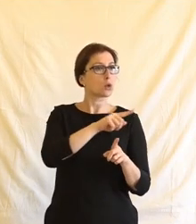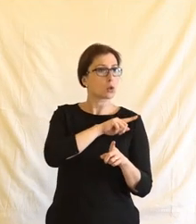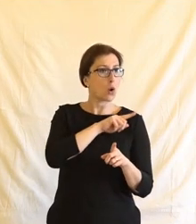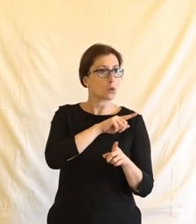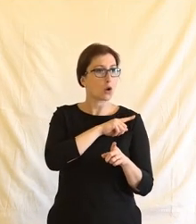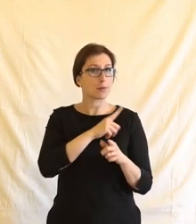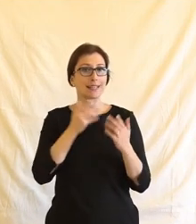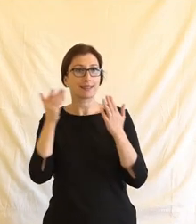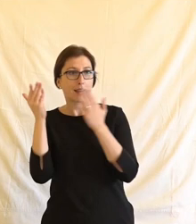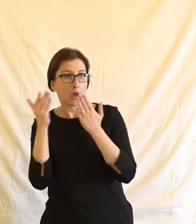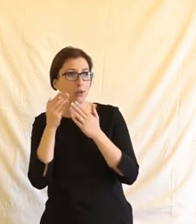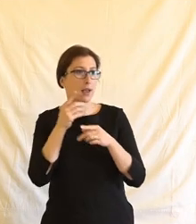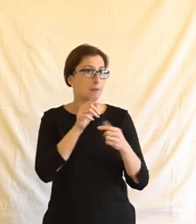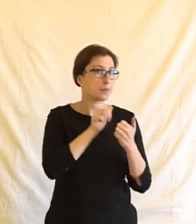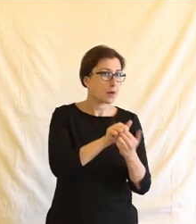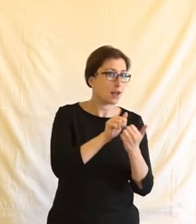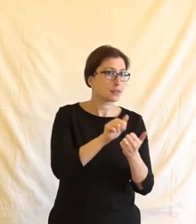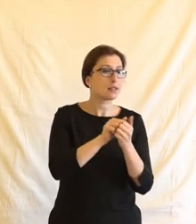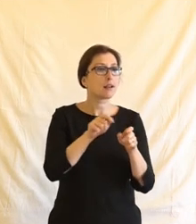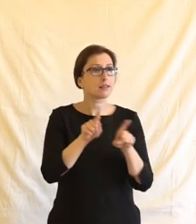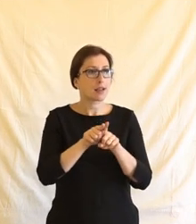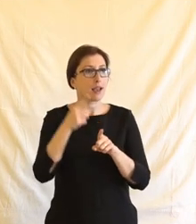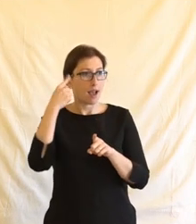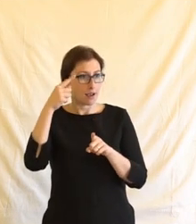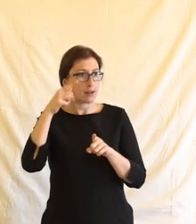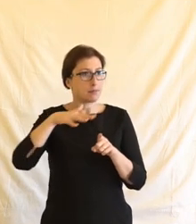teorie a praxe, samozřejmě akademického sektoru.